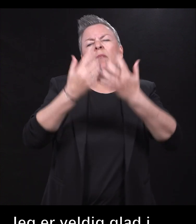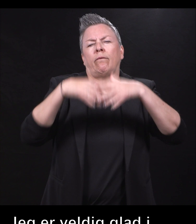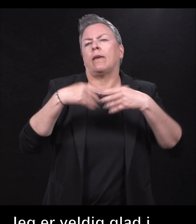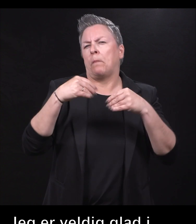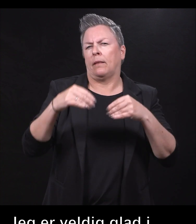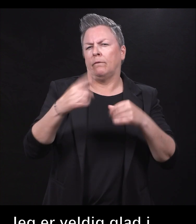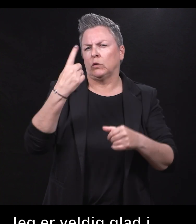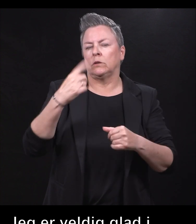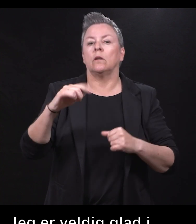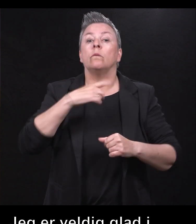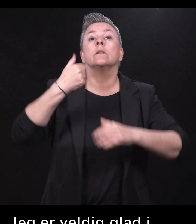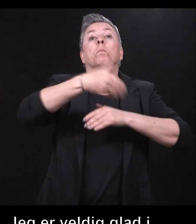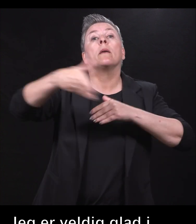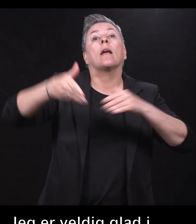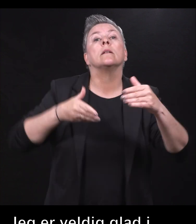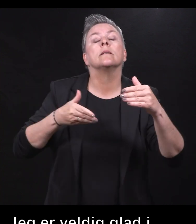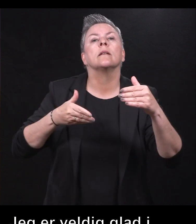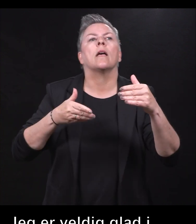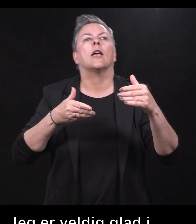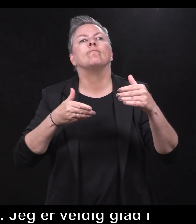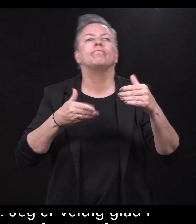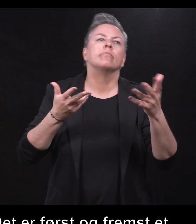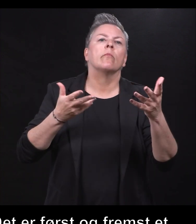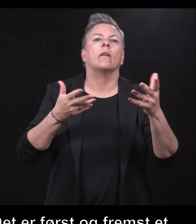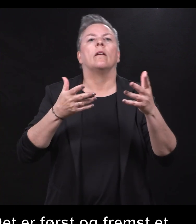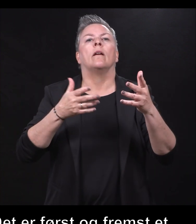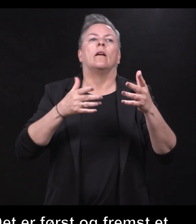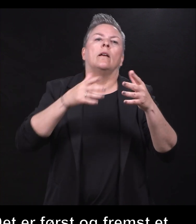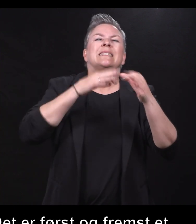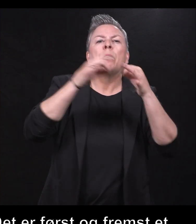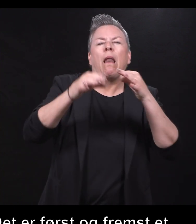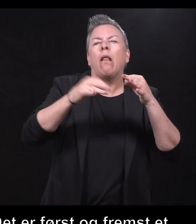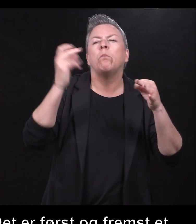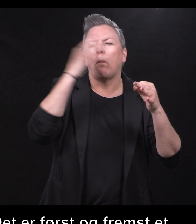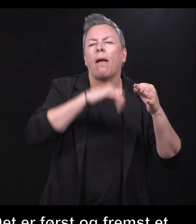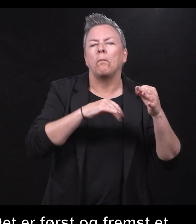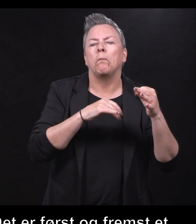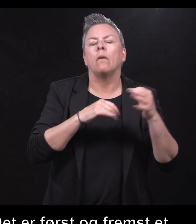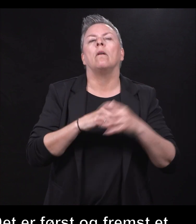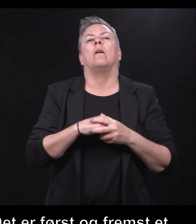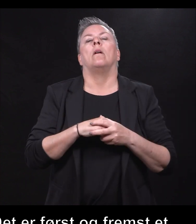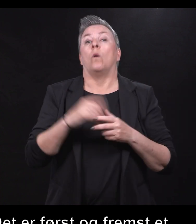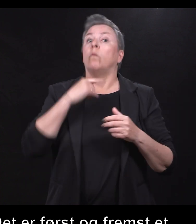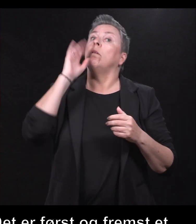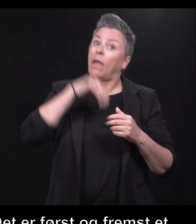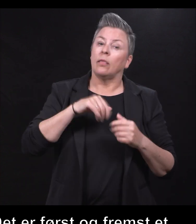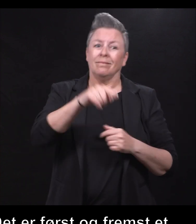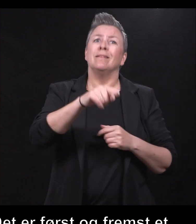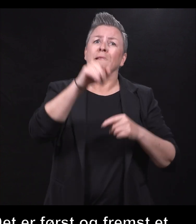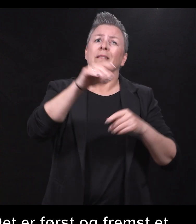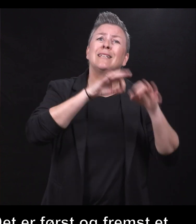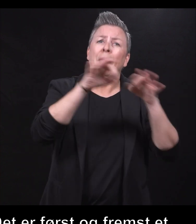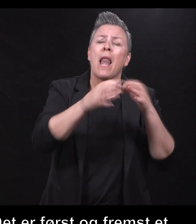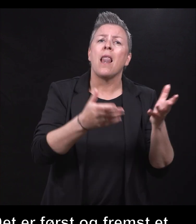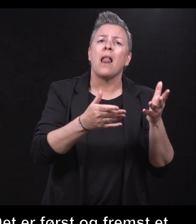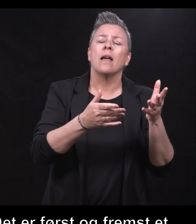at vi skal begrense spillproblemer. Og så vet vi at det er spill, og for de aller